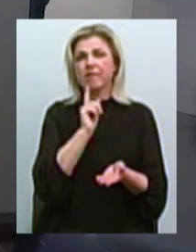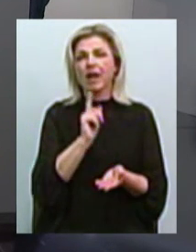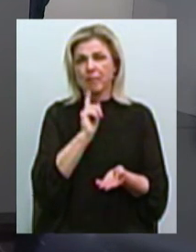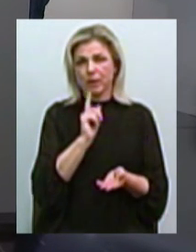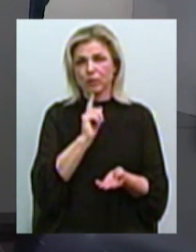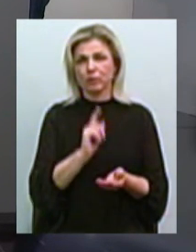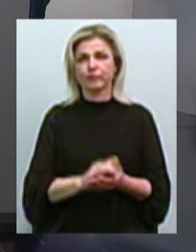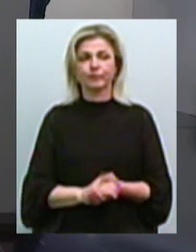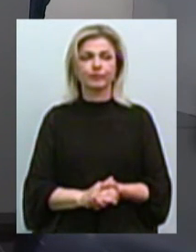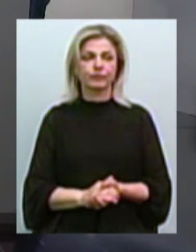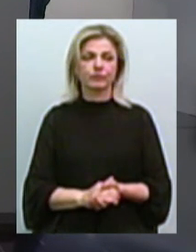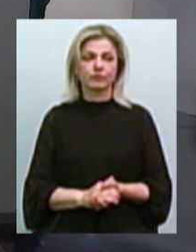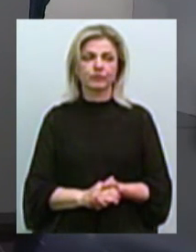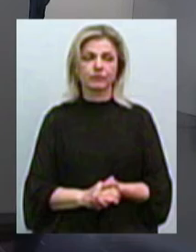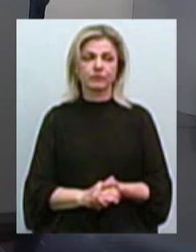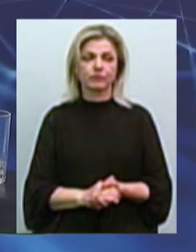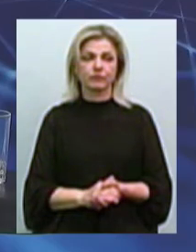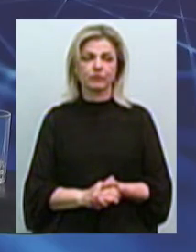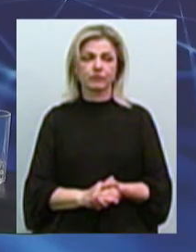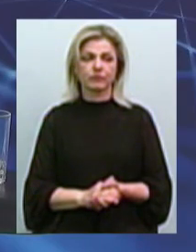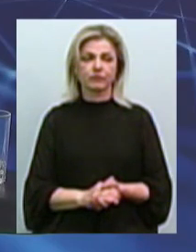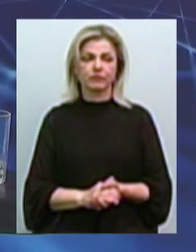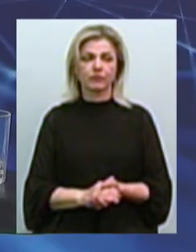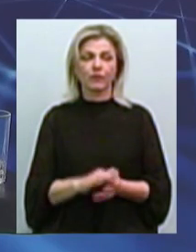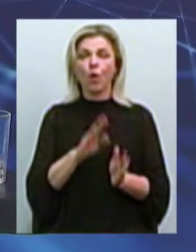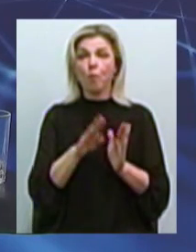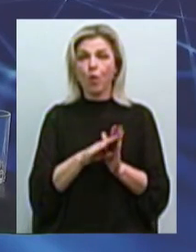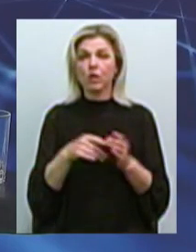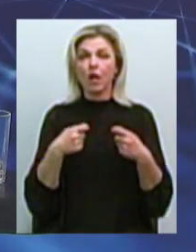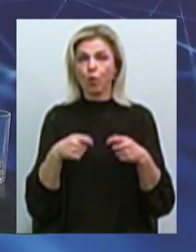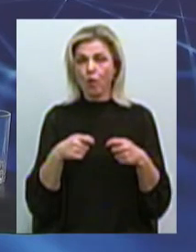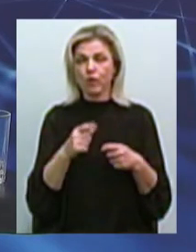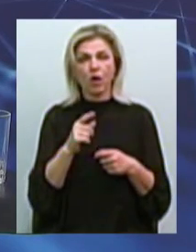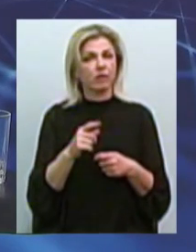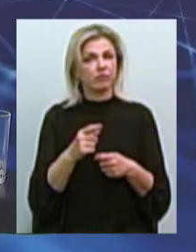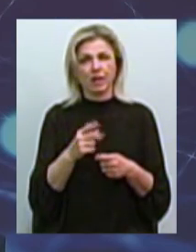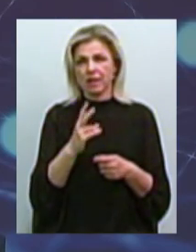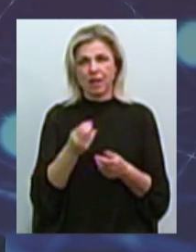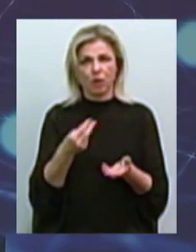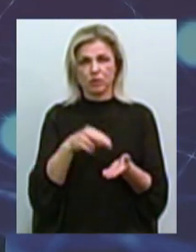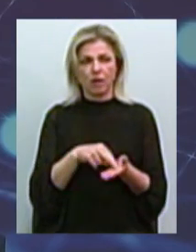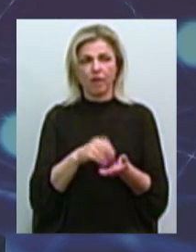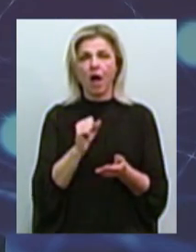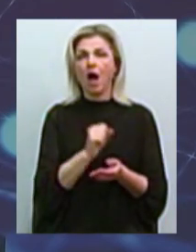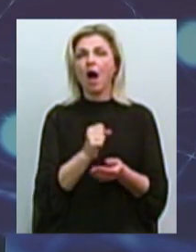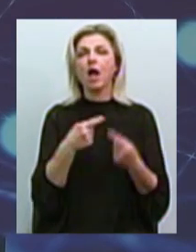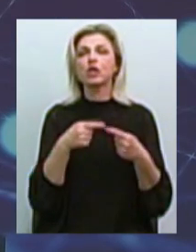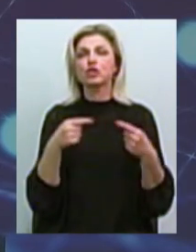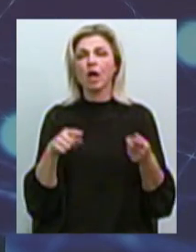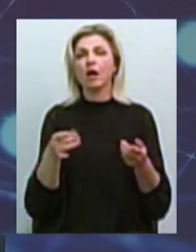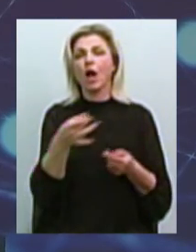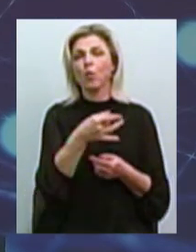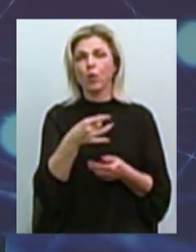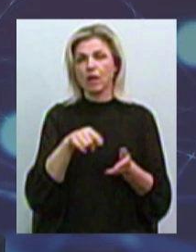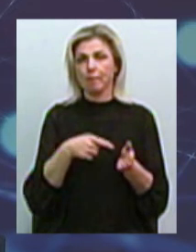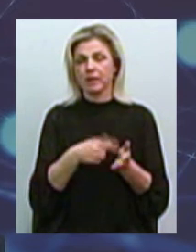якісь інші інші міста? Не знаю, ну,